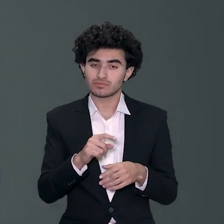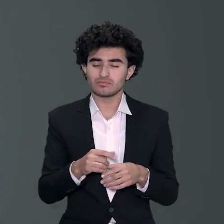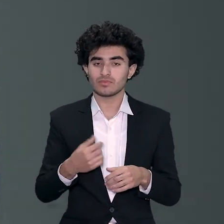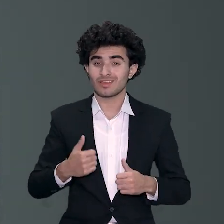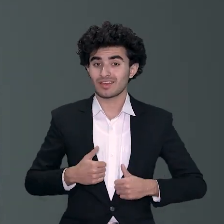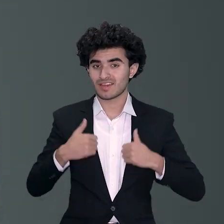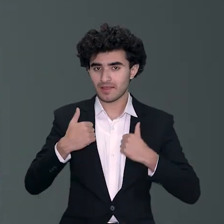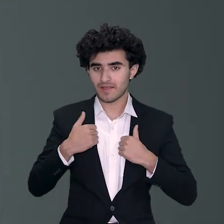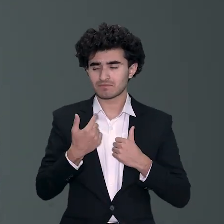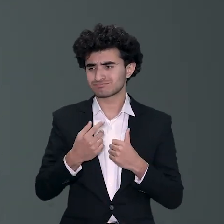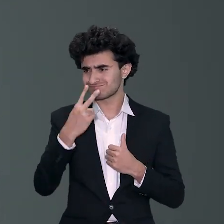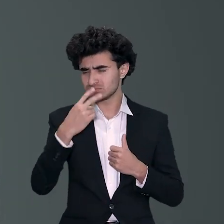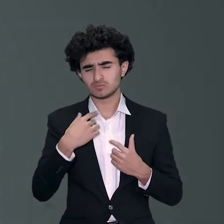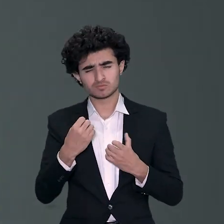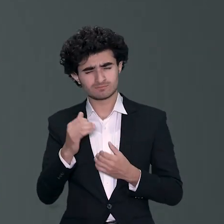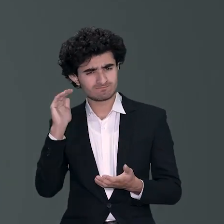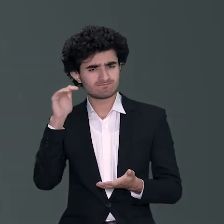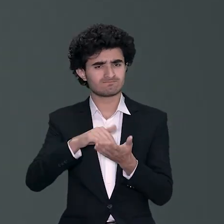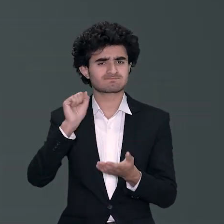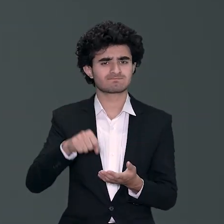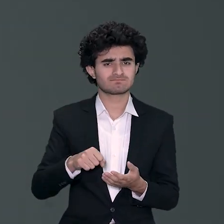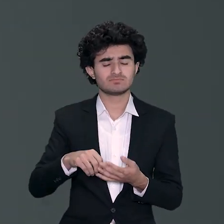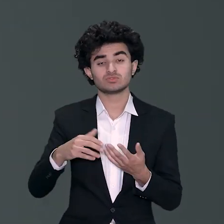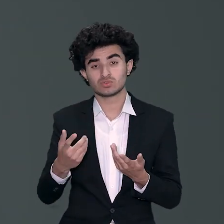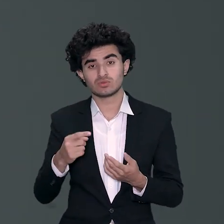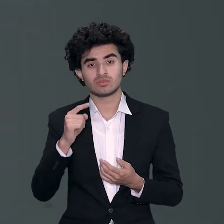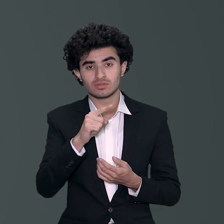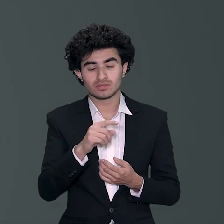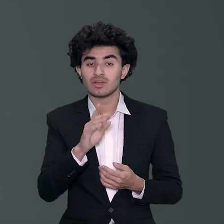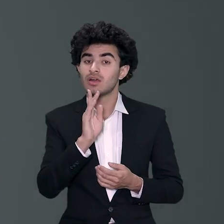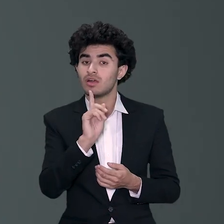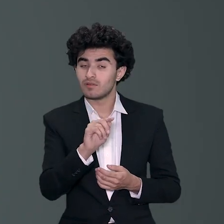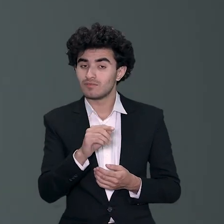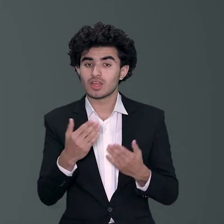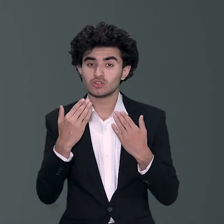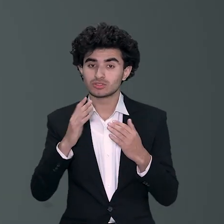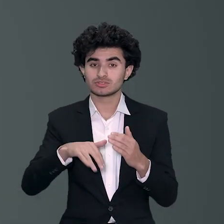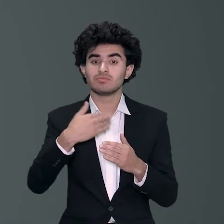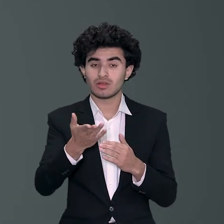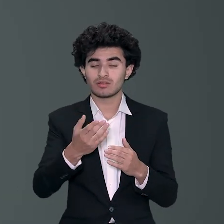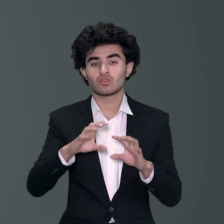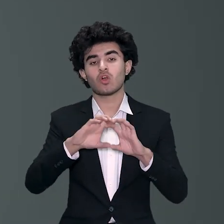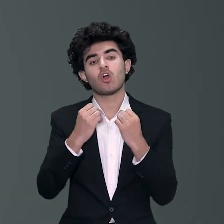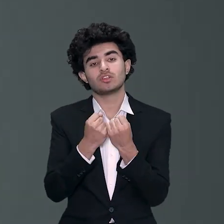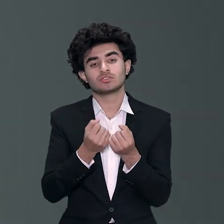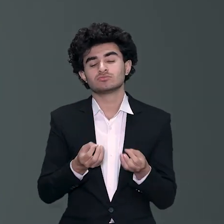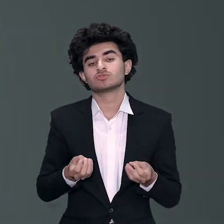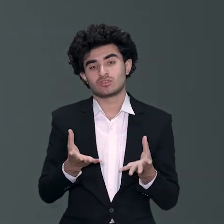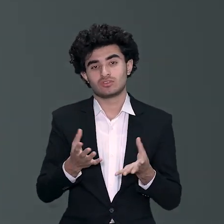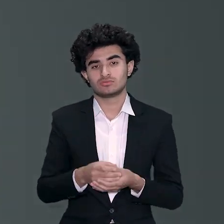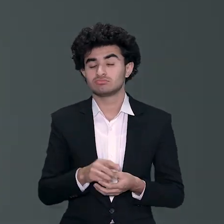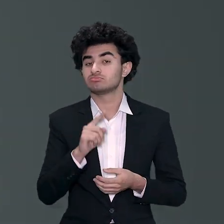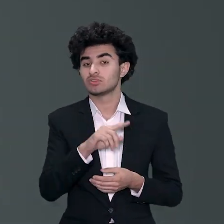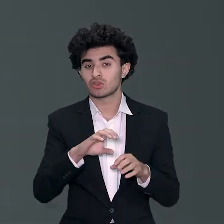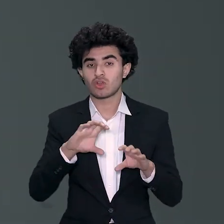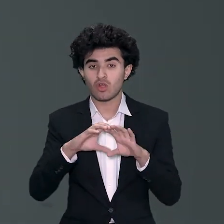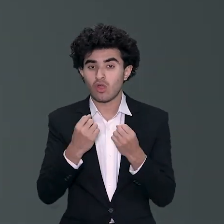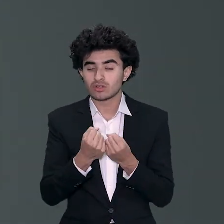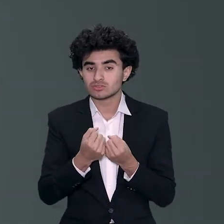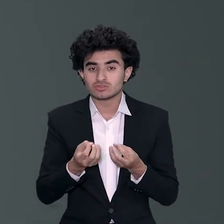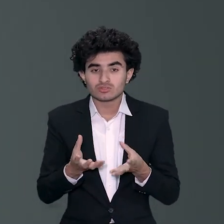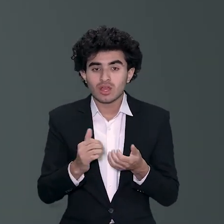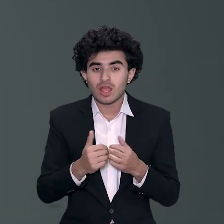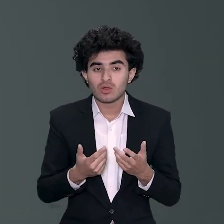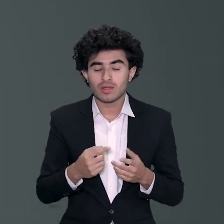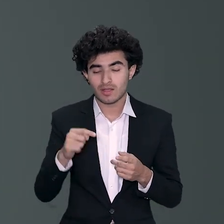جس نے زنگی میں ایم بنایا ہوا تھا کہ کچھ بڑا کرنا ہے اس کو جب right تعلیم ملی right opportunity ملی تو اس نے اپنی graduation کے فوراں